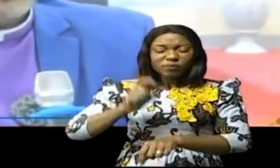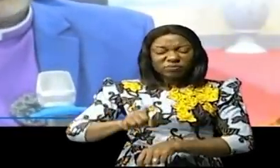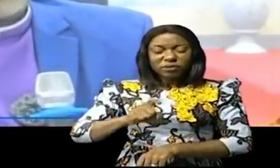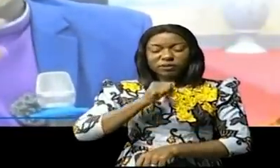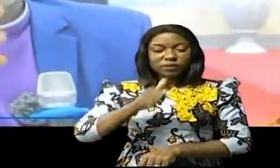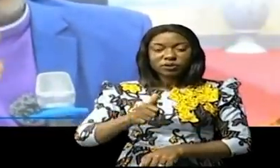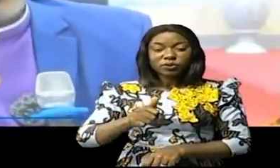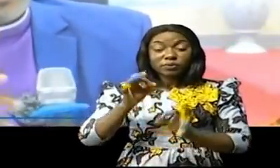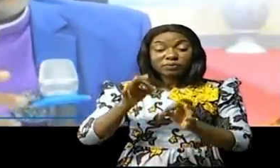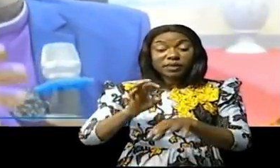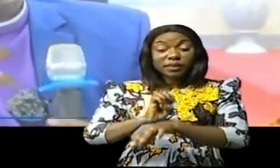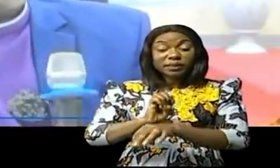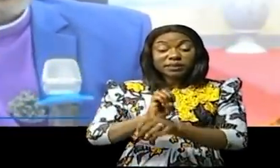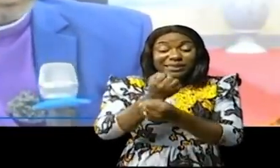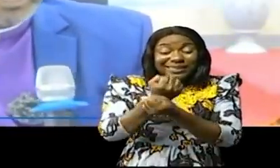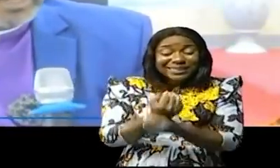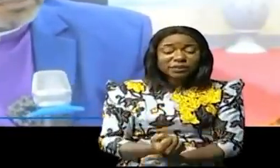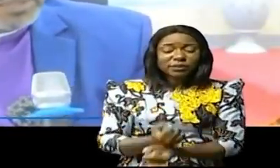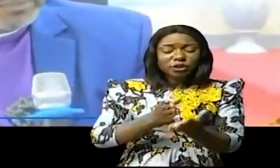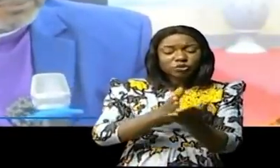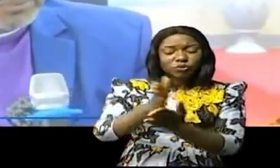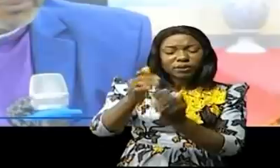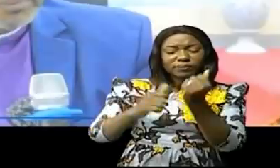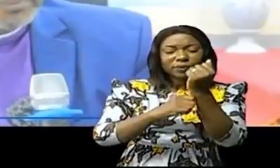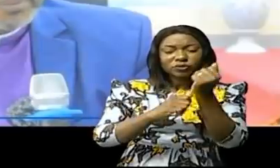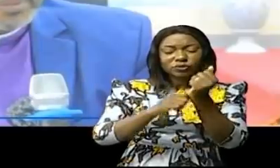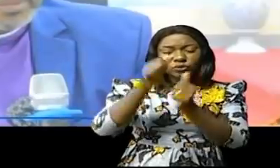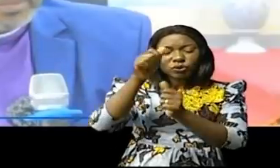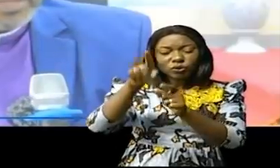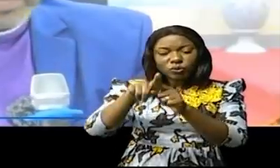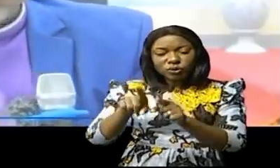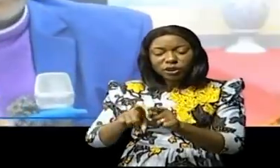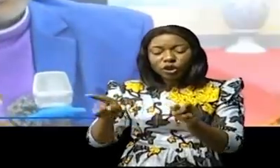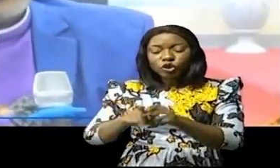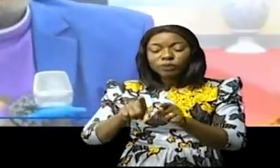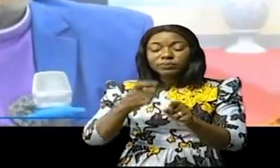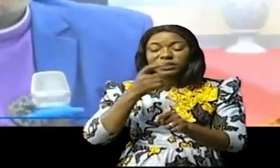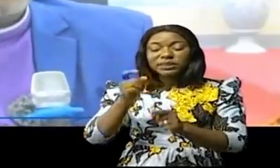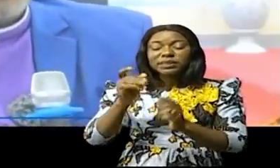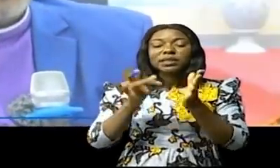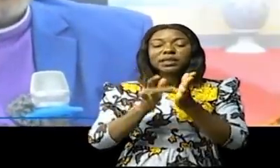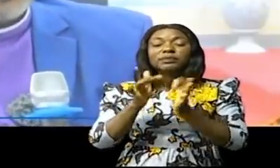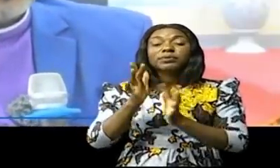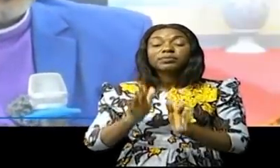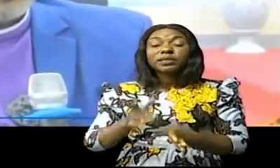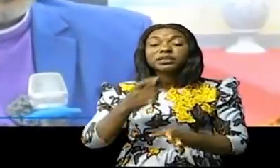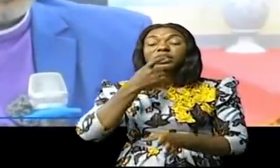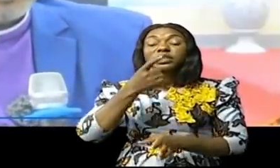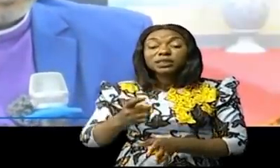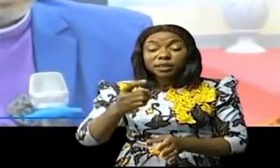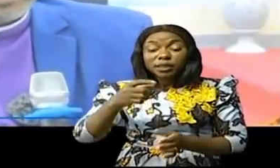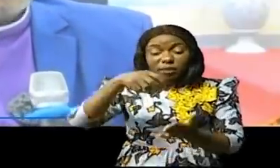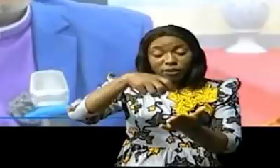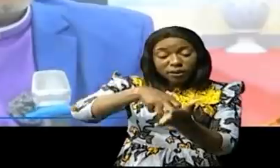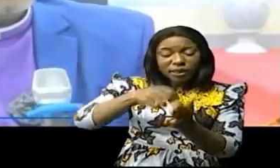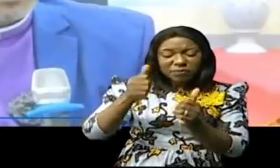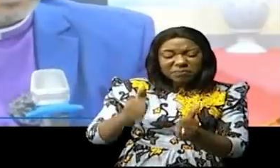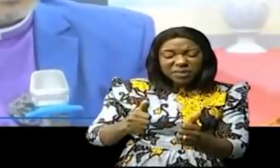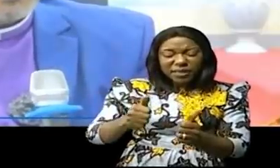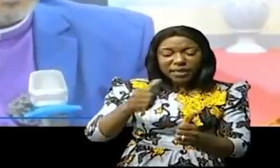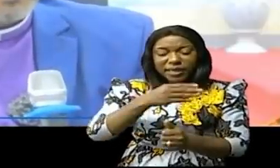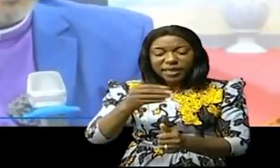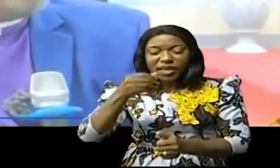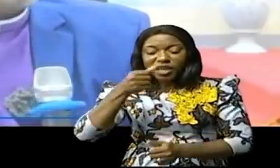L'Église respecte les droits de tout un chacun. Comme dit la Bible, je mens devant toi les biens et les